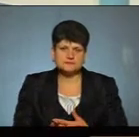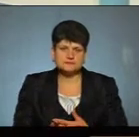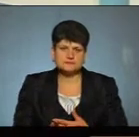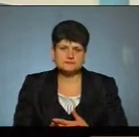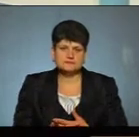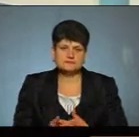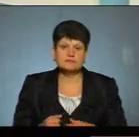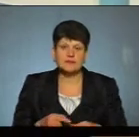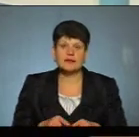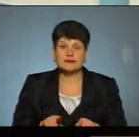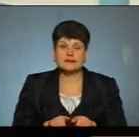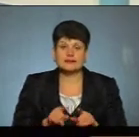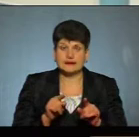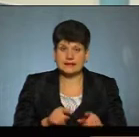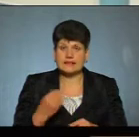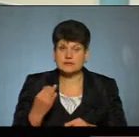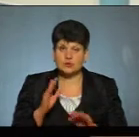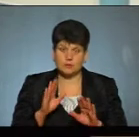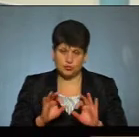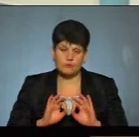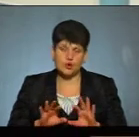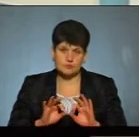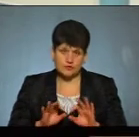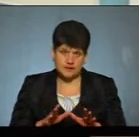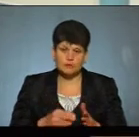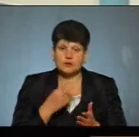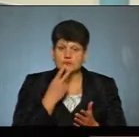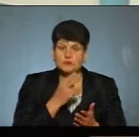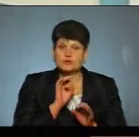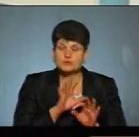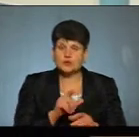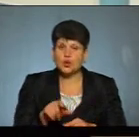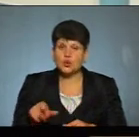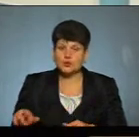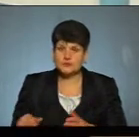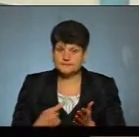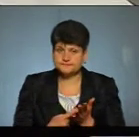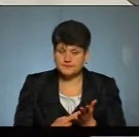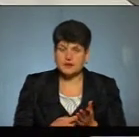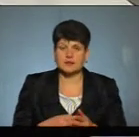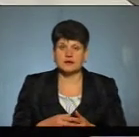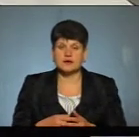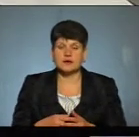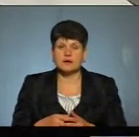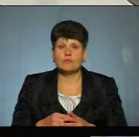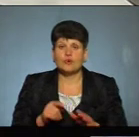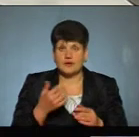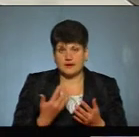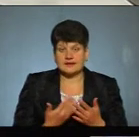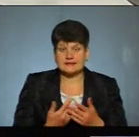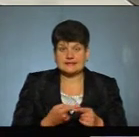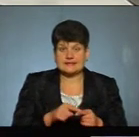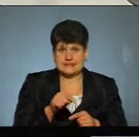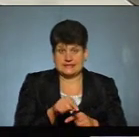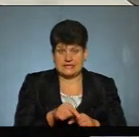Такі ми будемо історії розповідати, будемо доводити до людей і підказувати, тому що от якраз цей такий